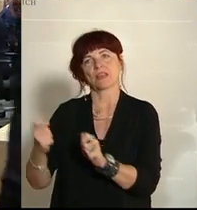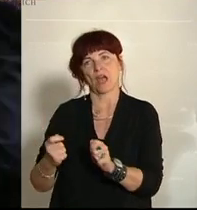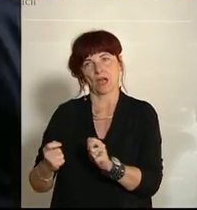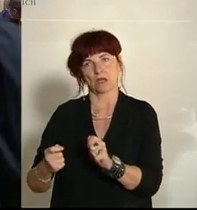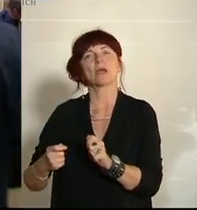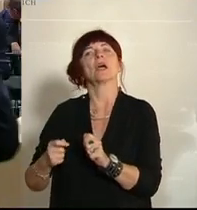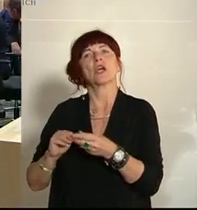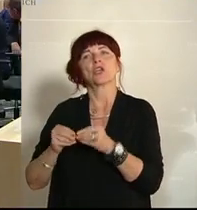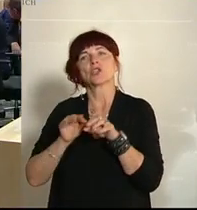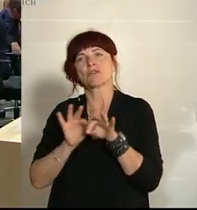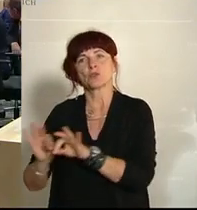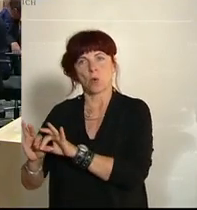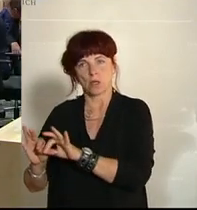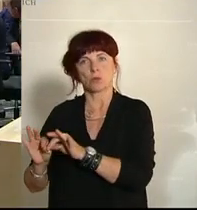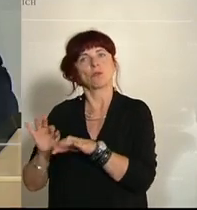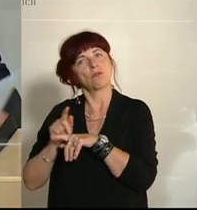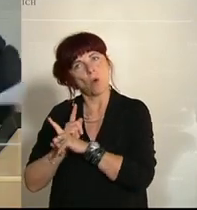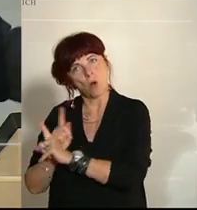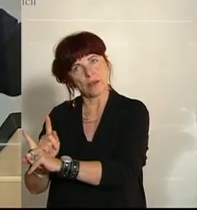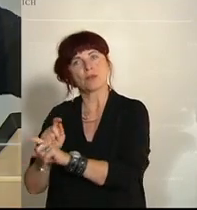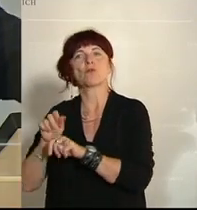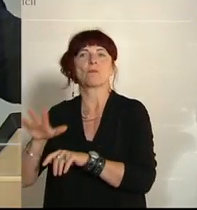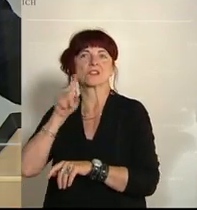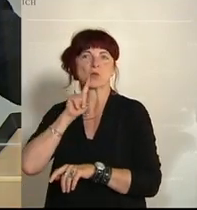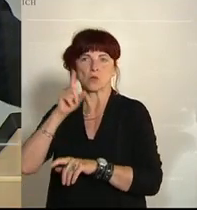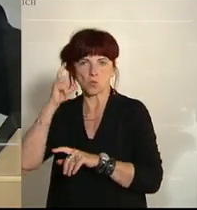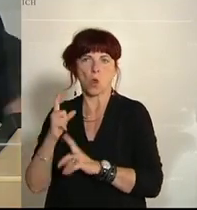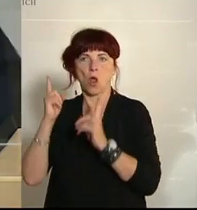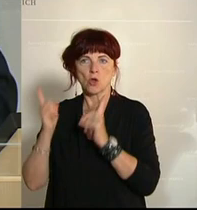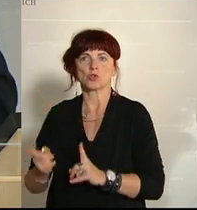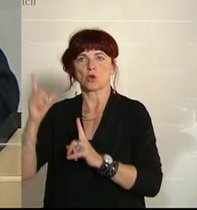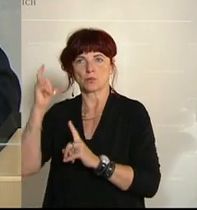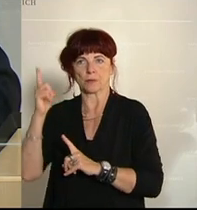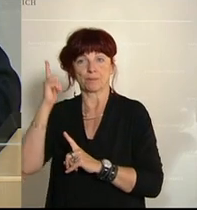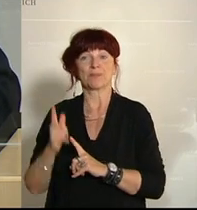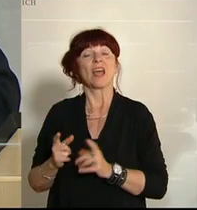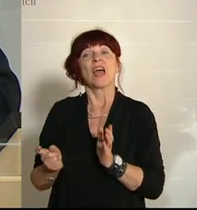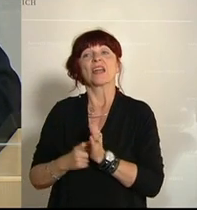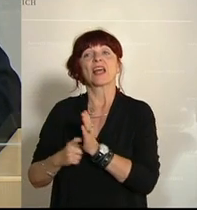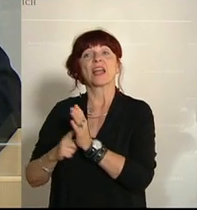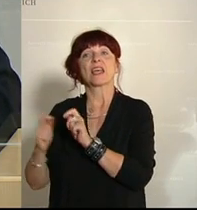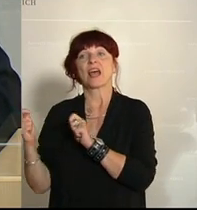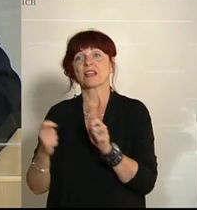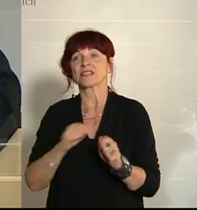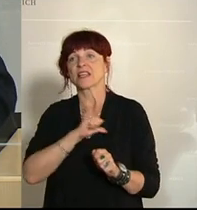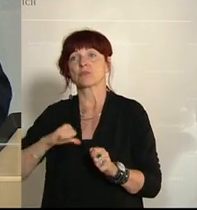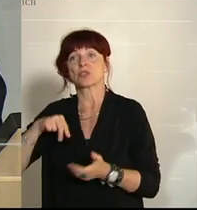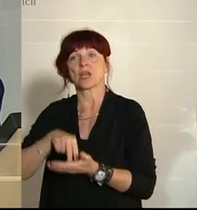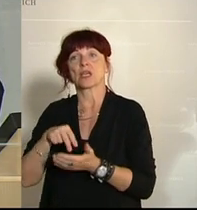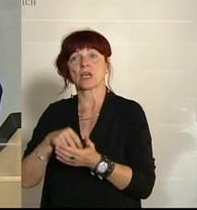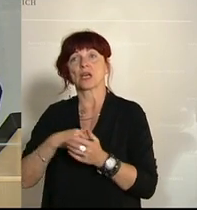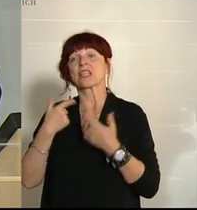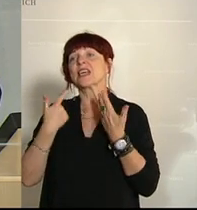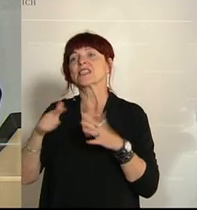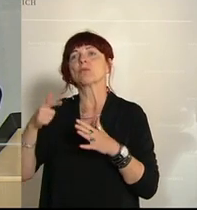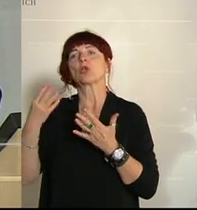Lehrlingsgarantie. Denn die Sozialdemokraten befürchten, dass der Corona-bedingte Nachfrageeinbruch in der Wirtschaft auch dazu führen